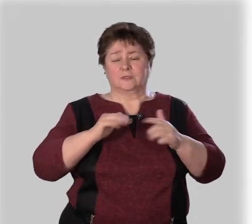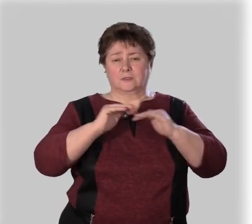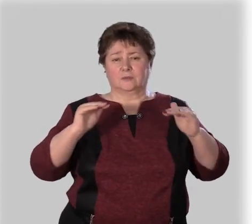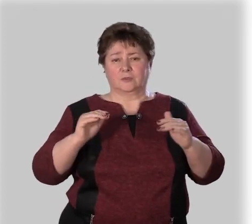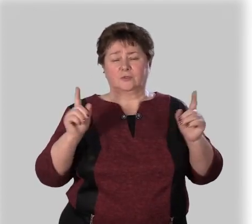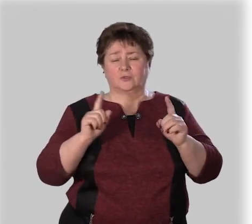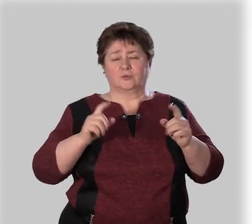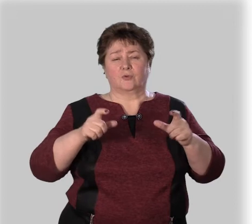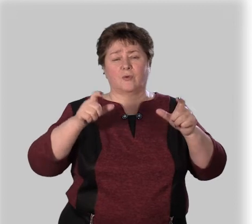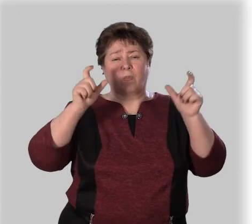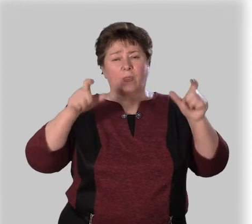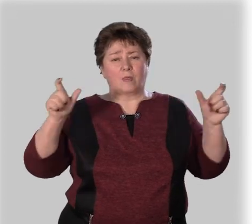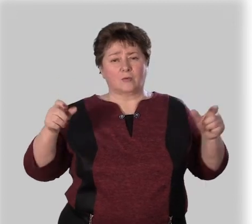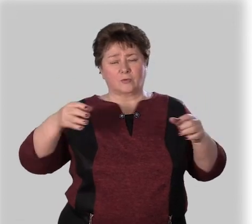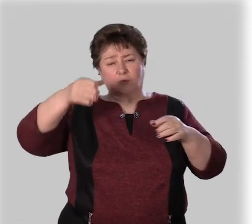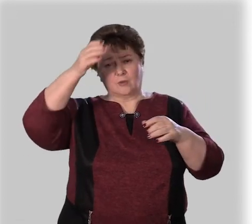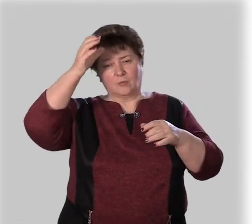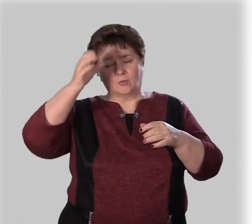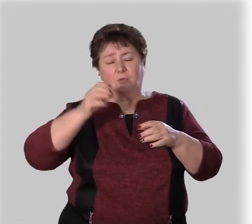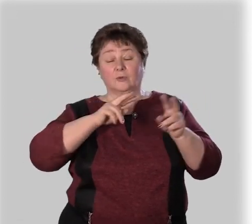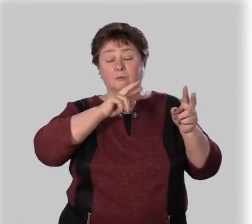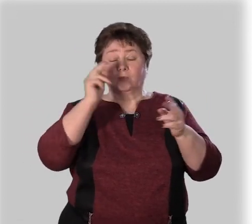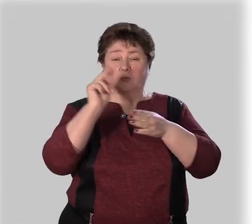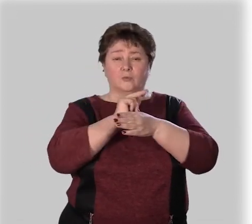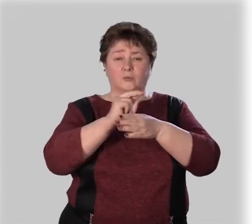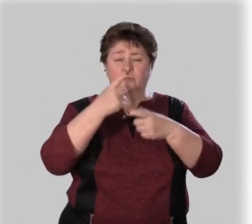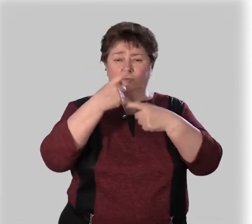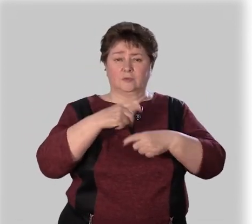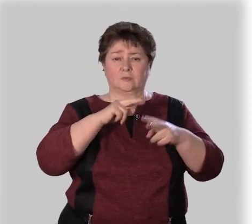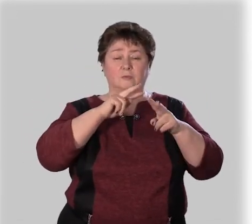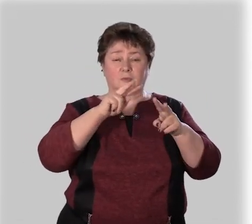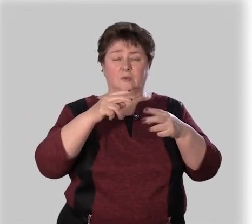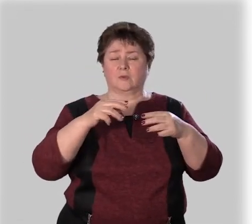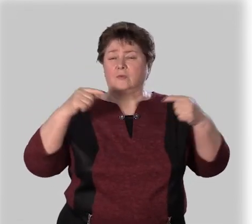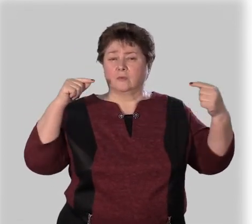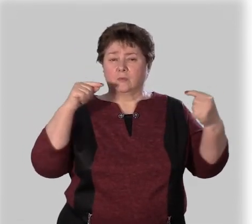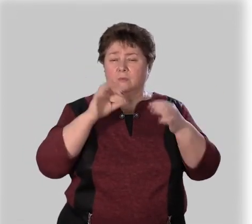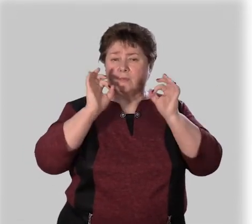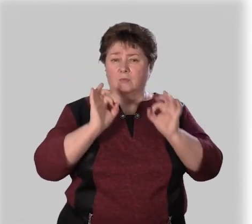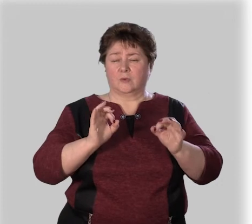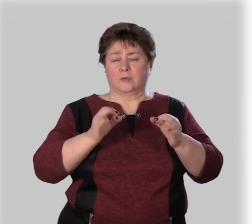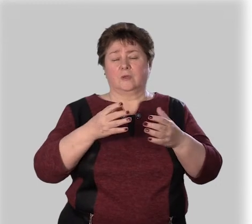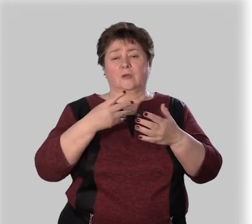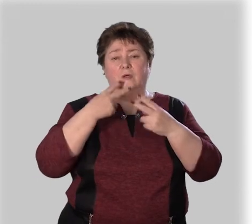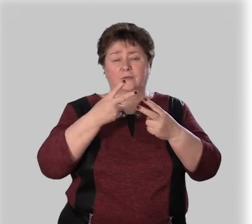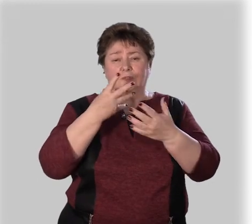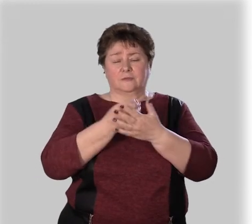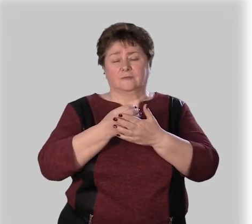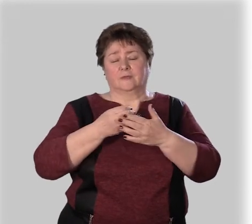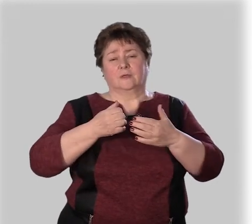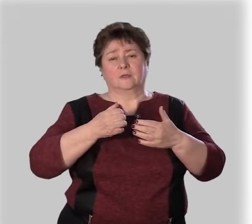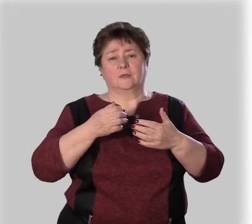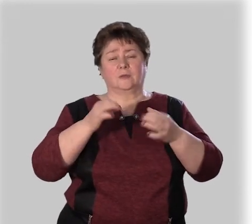Согласитесь, ребята, что народная мудрость Учит нас смотреть на себя объективно, Чтобы видеть и свои